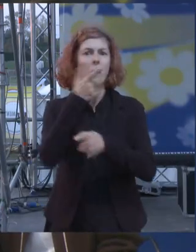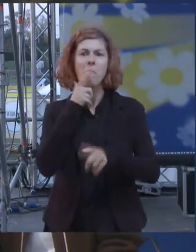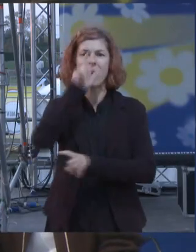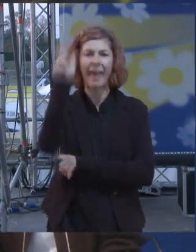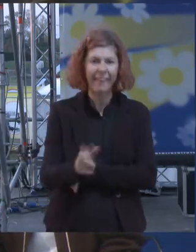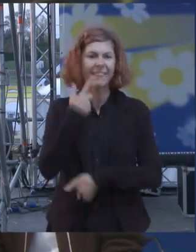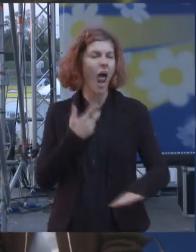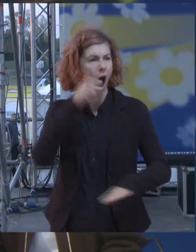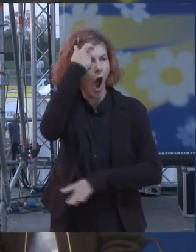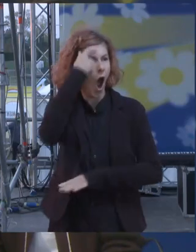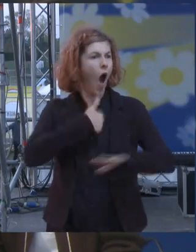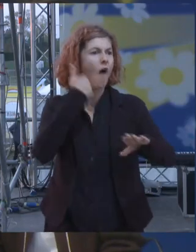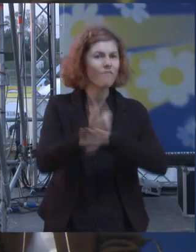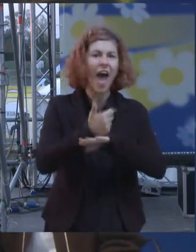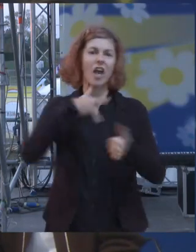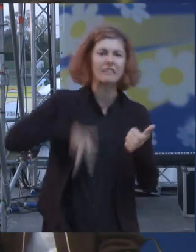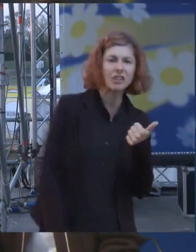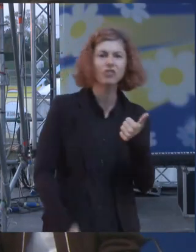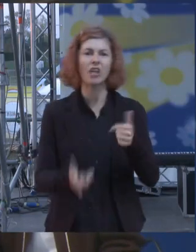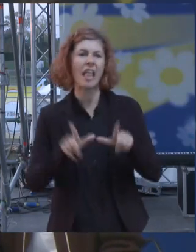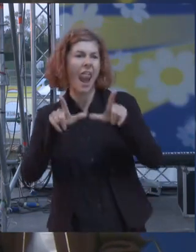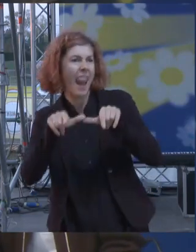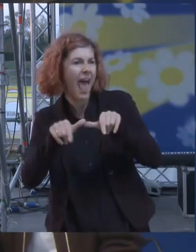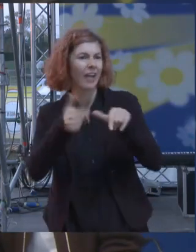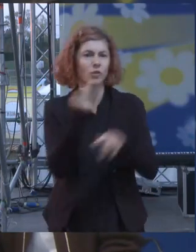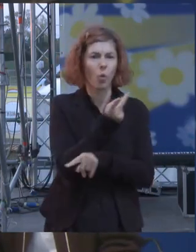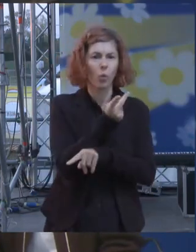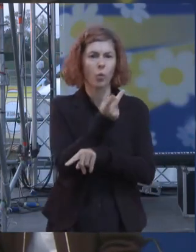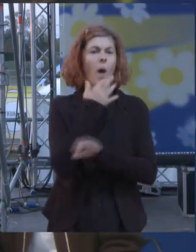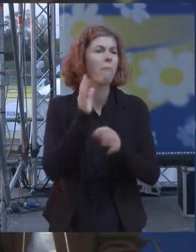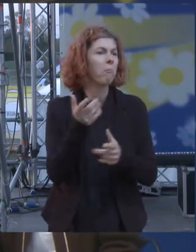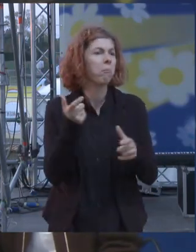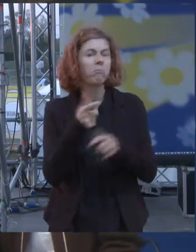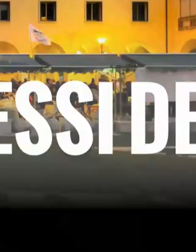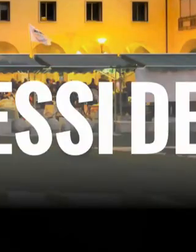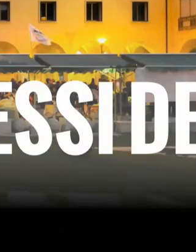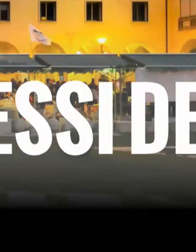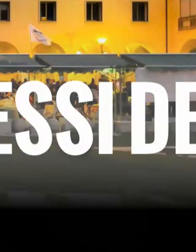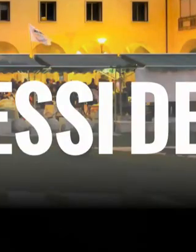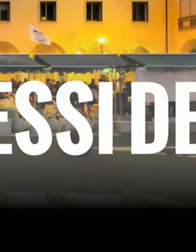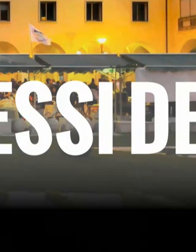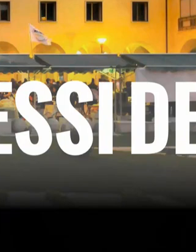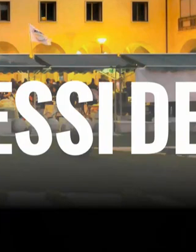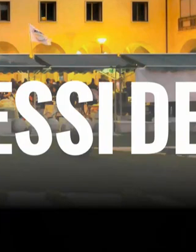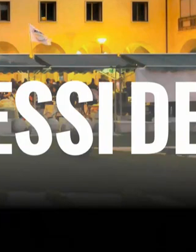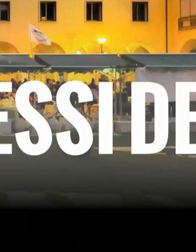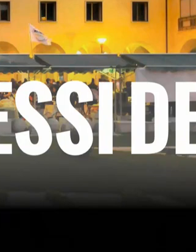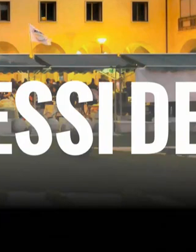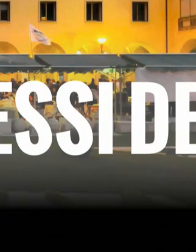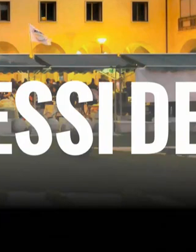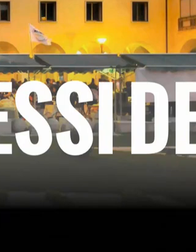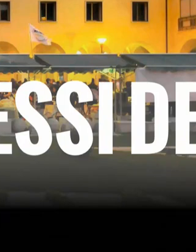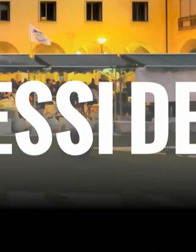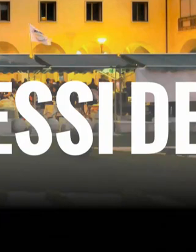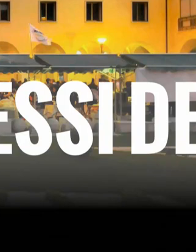Lazio questo nostro bellissimo paese le regioni e tanti comuni io sono qui per portarvi un messaggio di speranza sono qui per